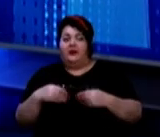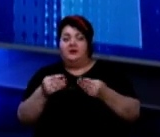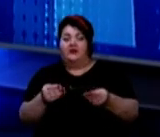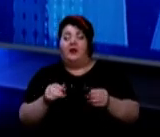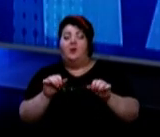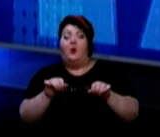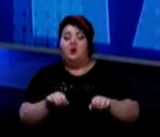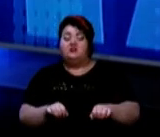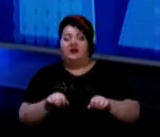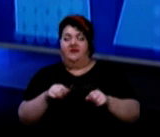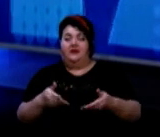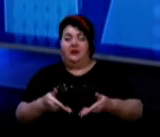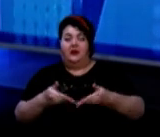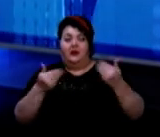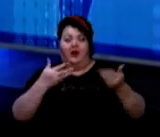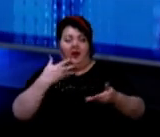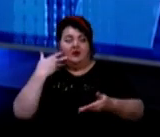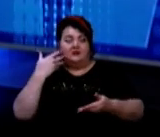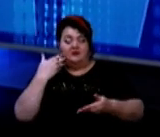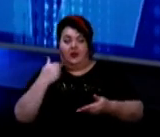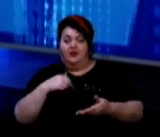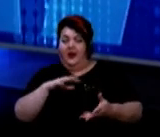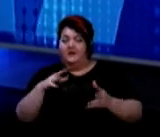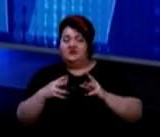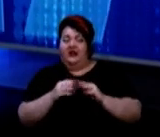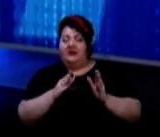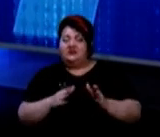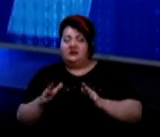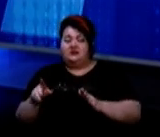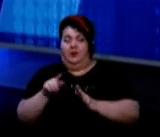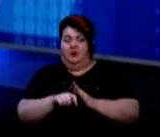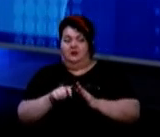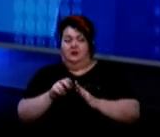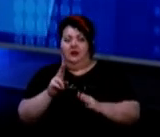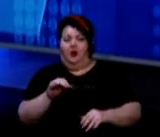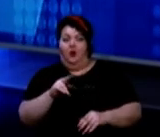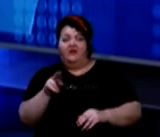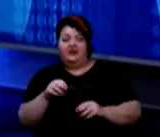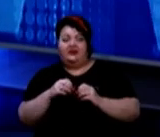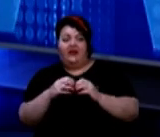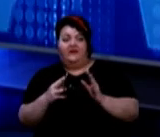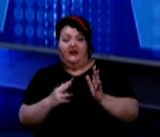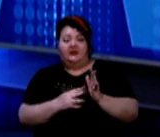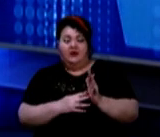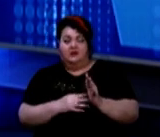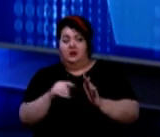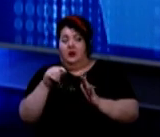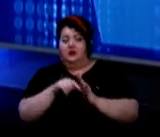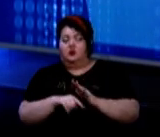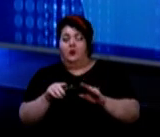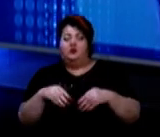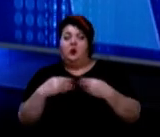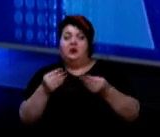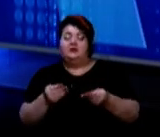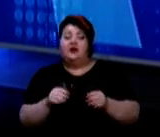можливість розвантажити нам взагалі систему тестування на COVID-19. Тобто дасть